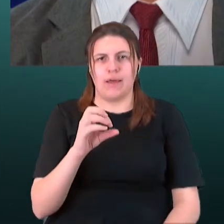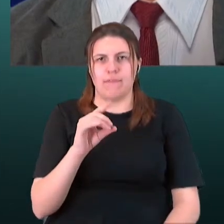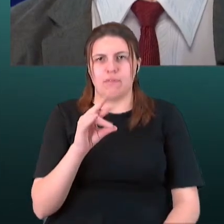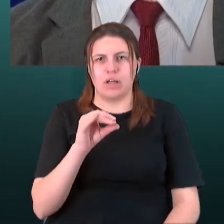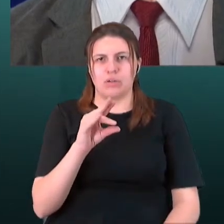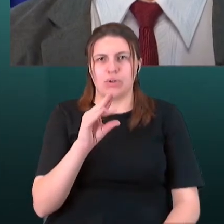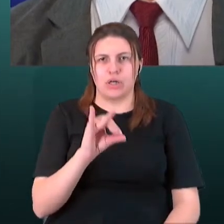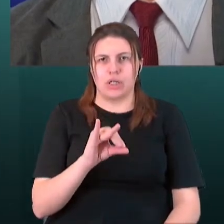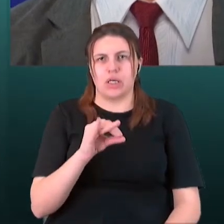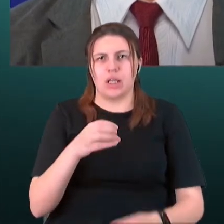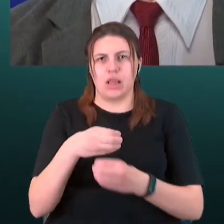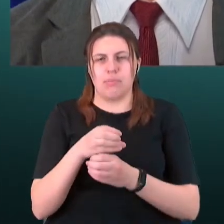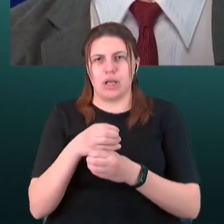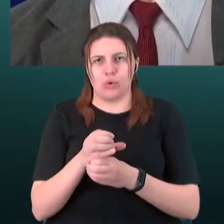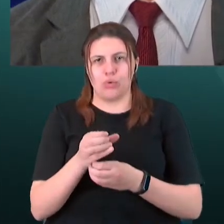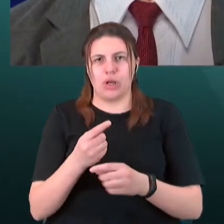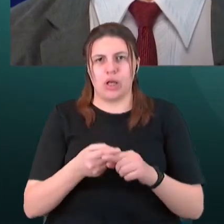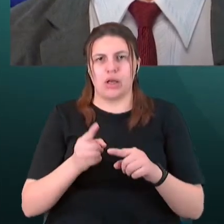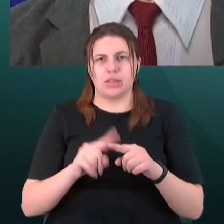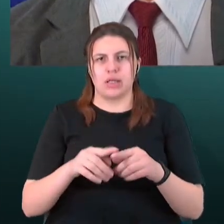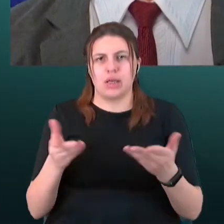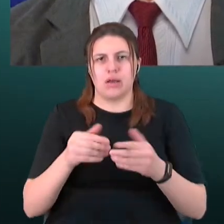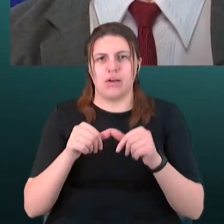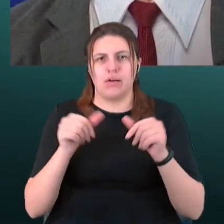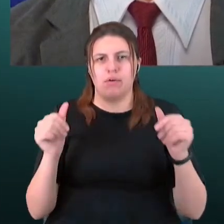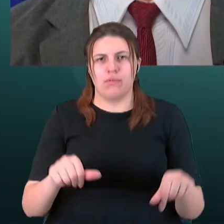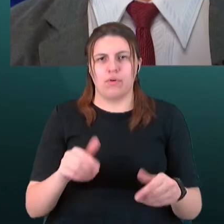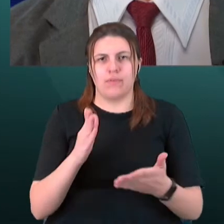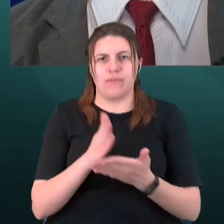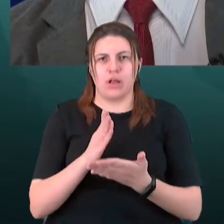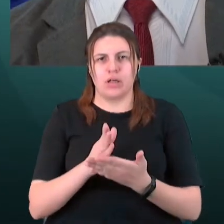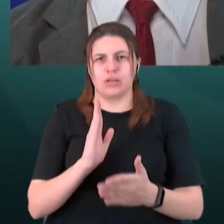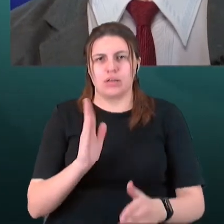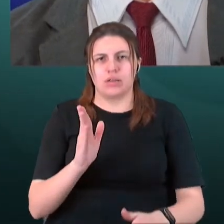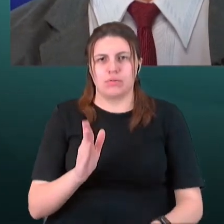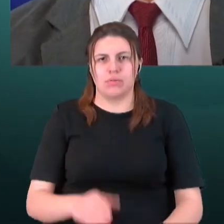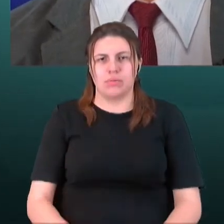лабораторію. А яка це форма власності буде? Ну, тобто, поясню...